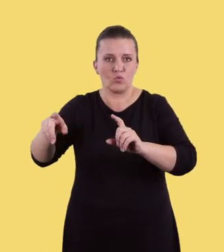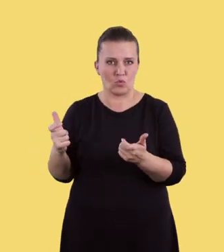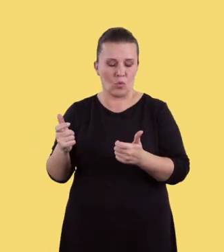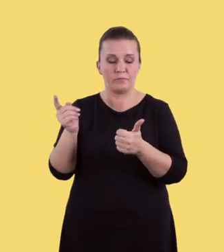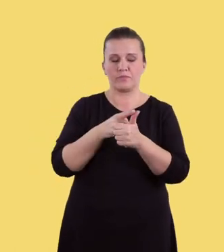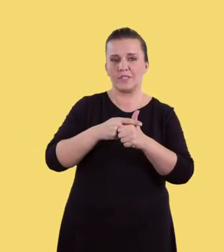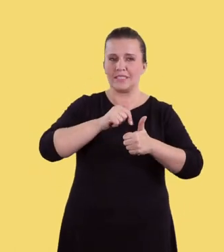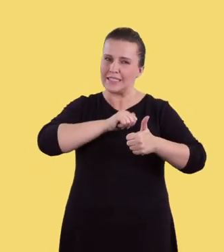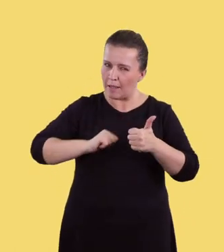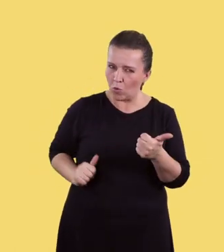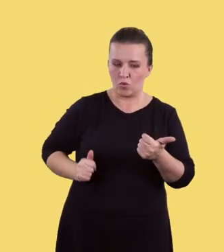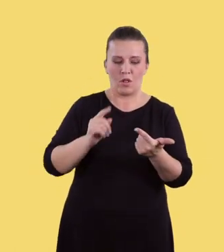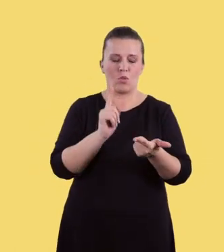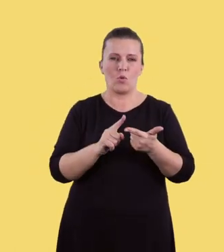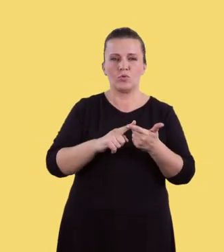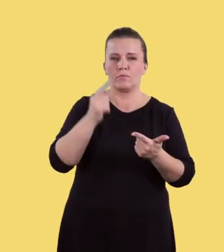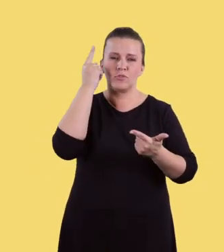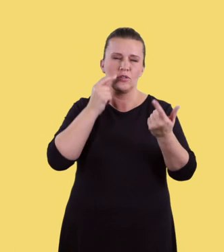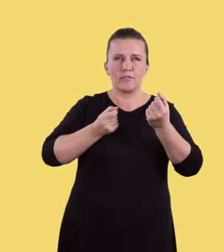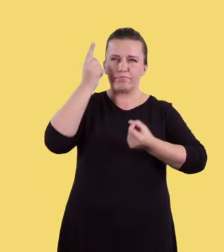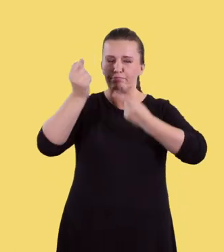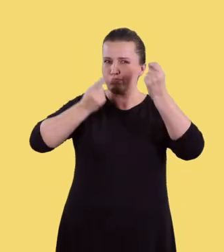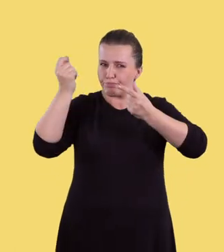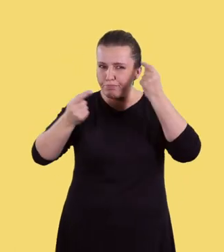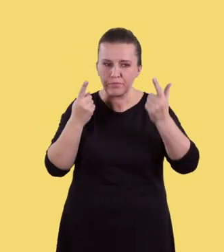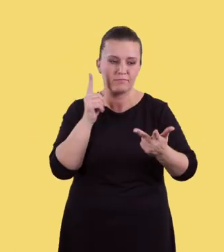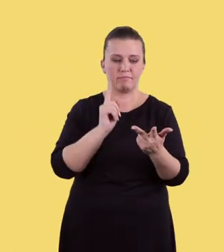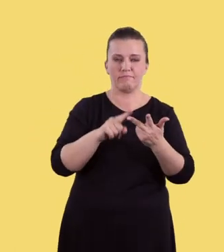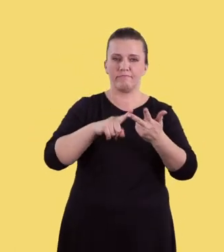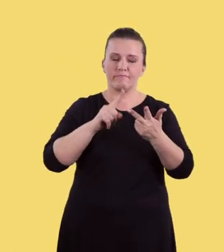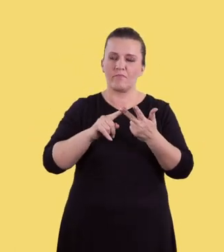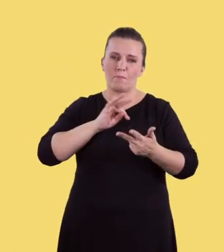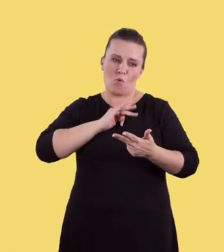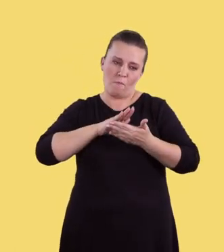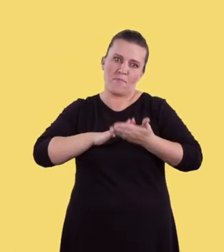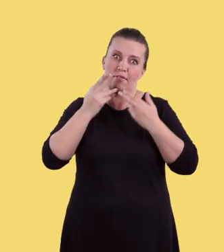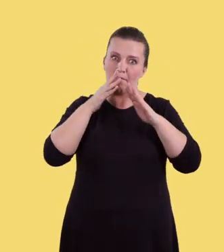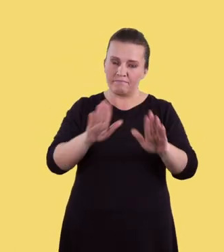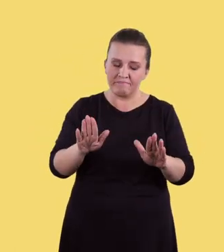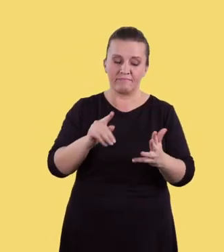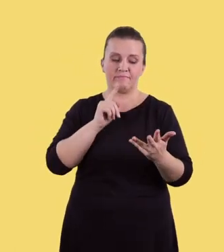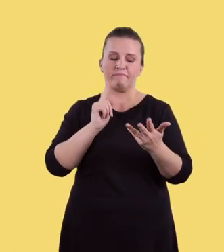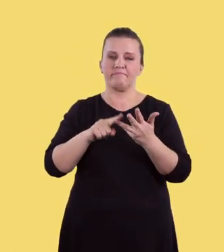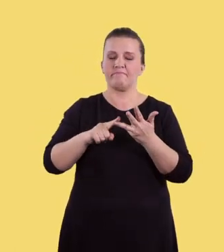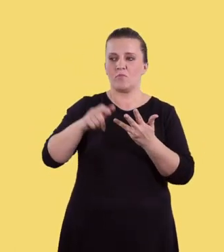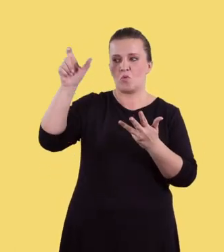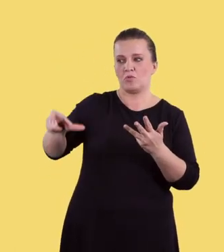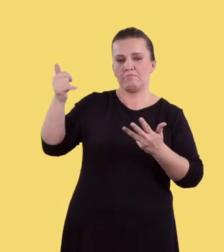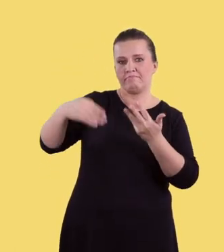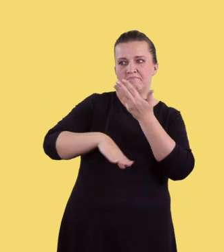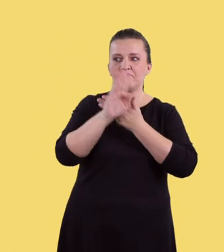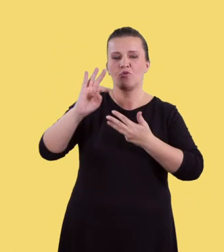nacisk na samodzielność, twórcze myślenie, formułowanie własnych sądów oraz pozwalają uczniowi na